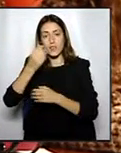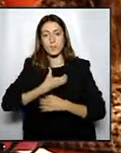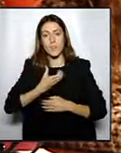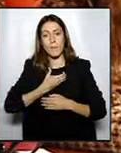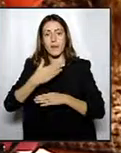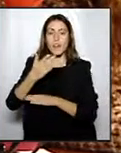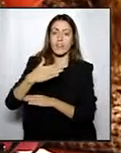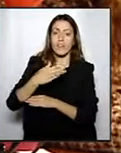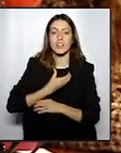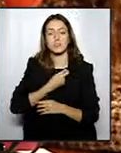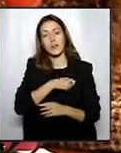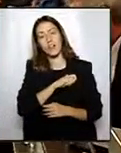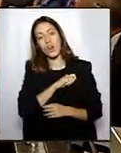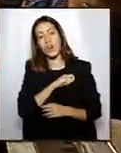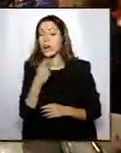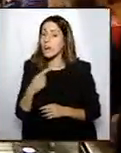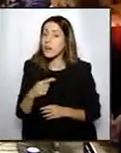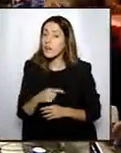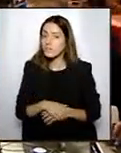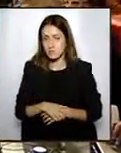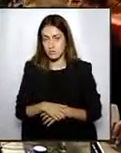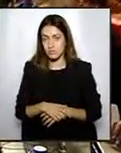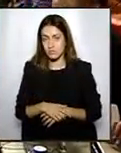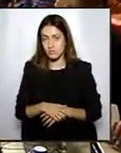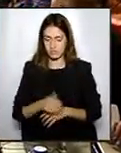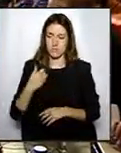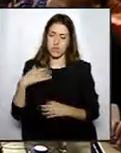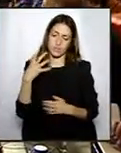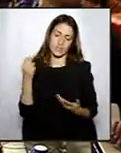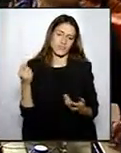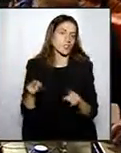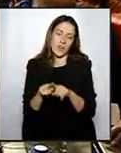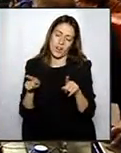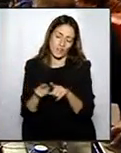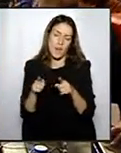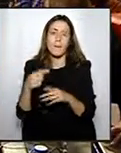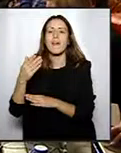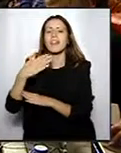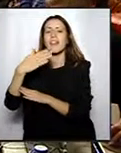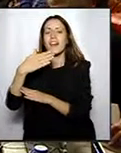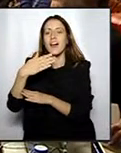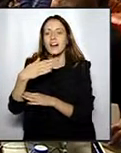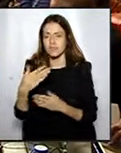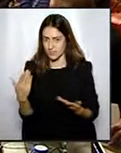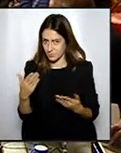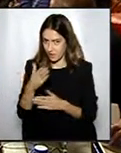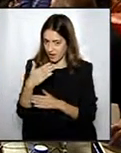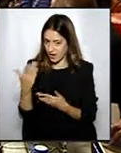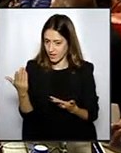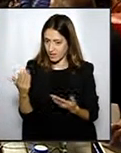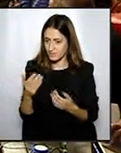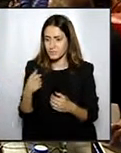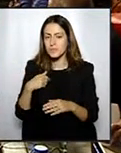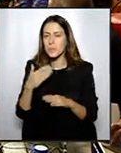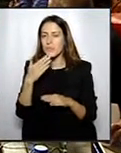Bandera no, senyora Anna. Bueno, però ja ho ha entès, perquè ja li he dit, li he dit. Bueno, és igual. Bandera, bandera. Bé, primer de tot vull